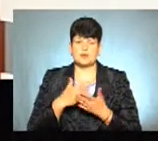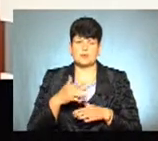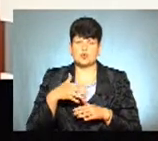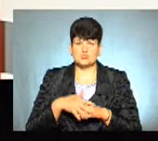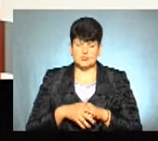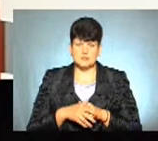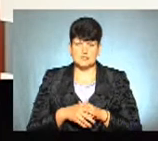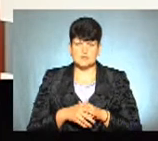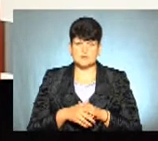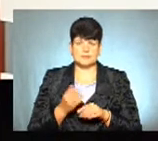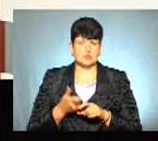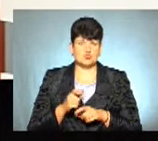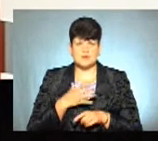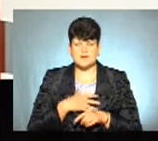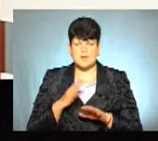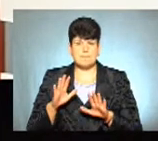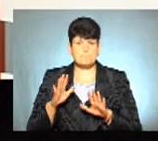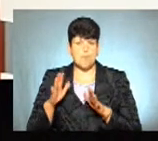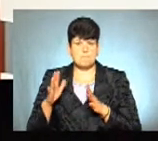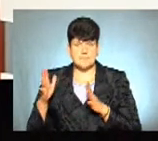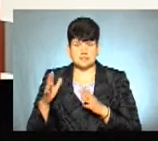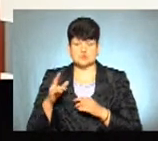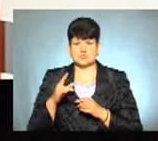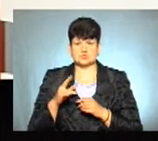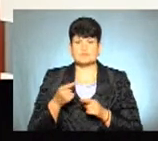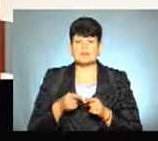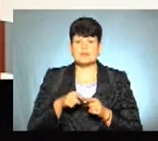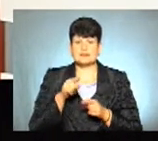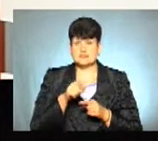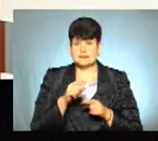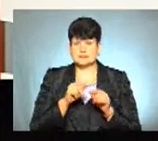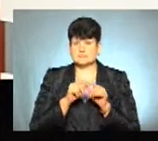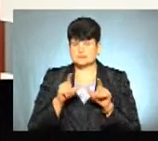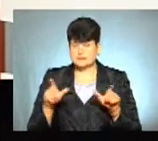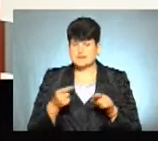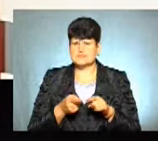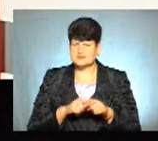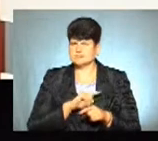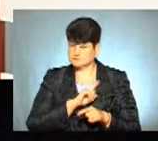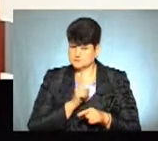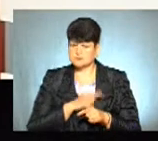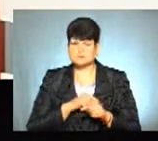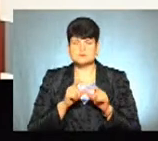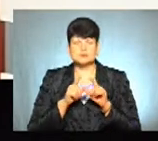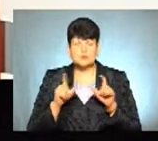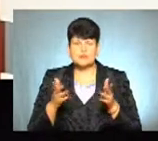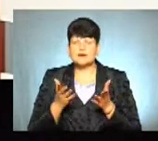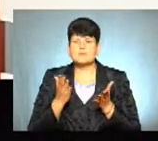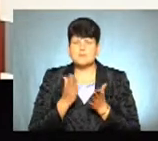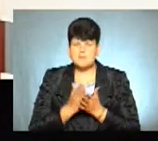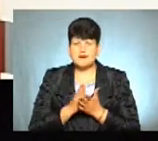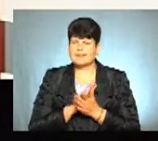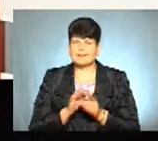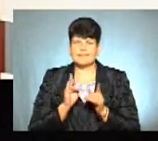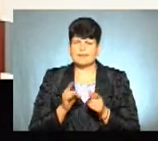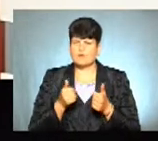і досить важливий момент, що дані навчальні заклади, це є потужні навчальні заклади, які мають не тільки